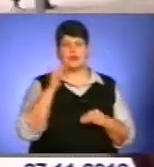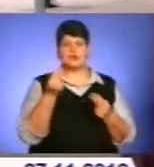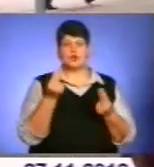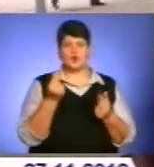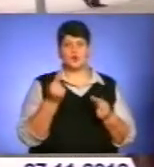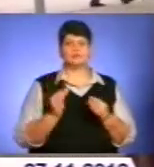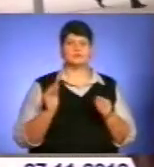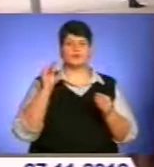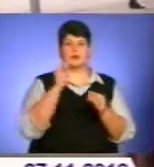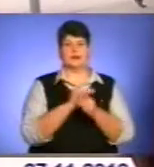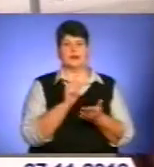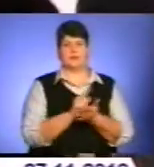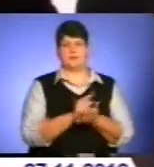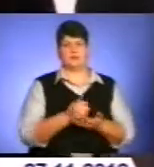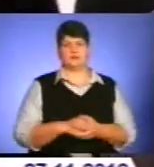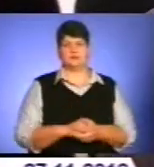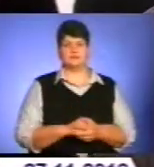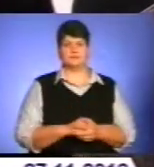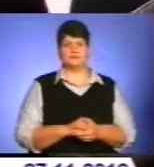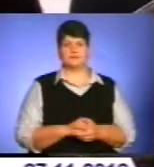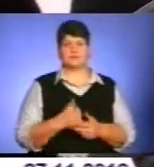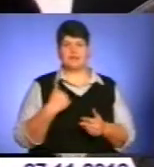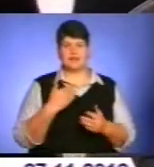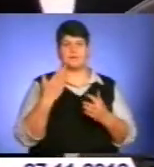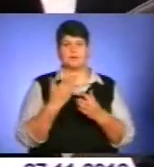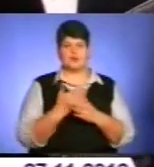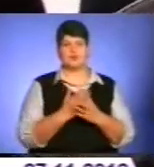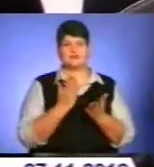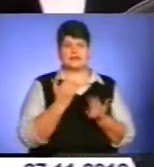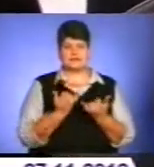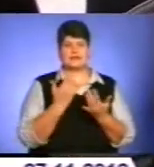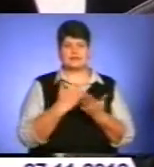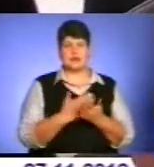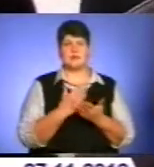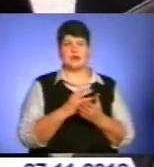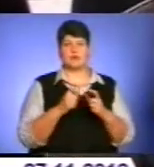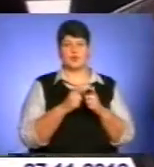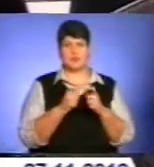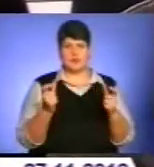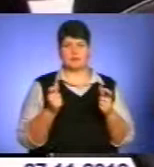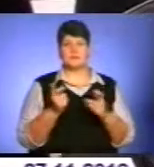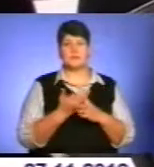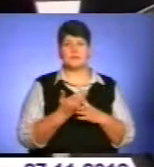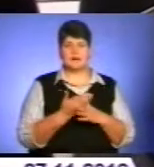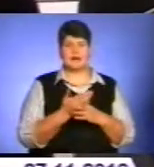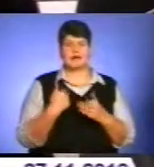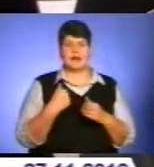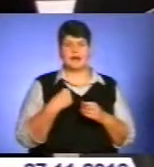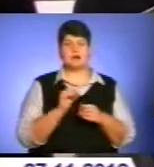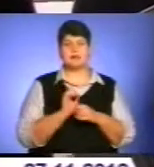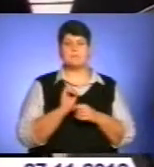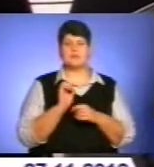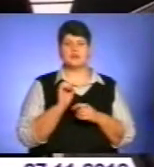зараховували до пенсії. Я вкористують перевозження, зараз я маю білет, я репресований,